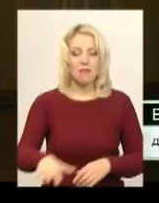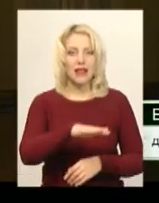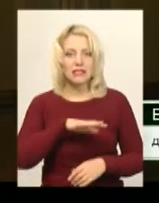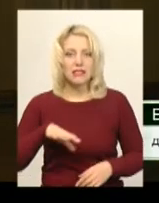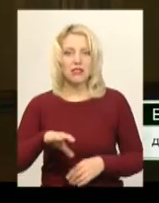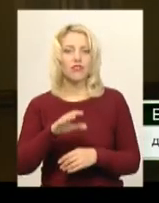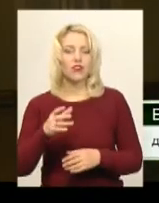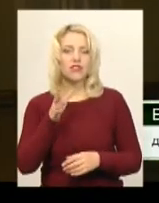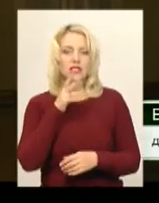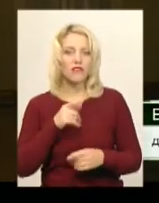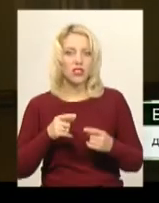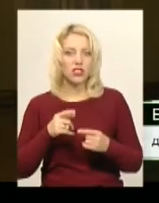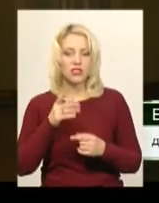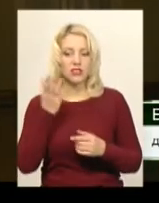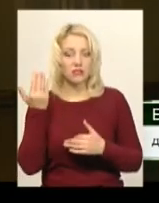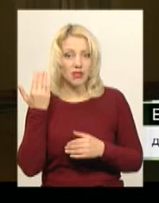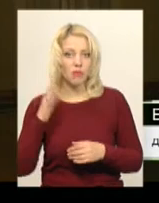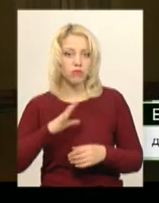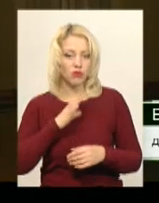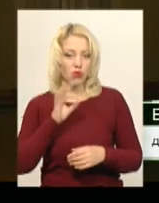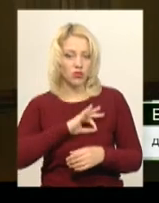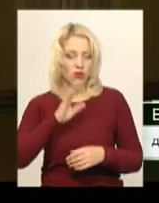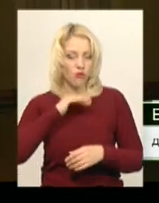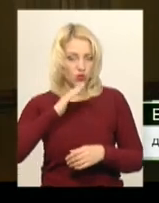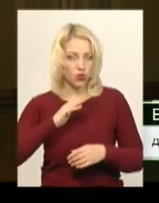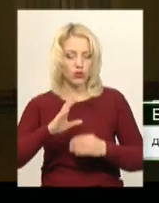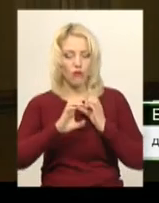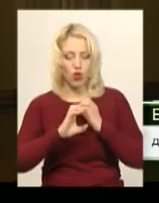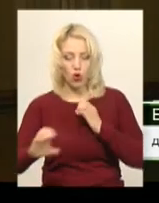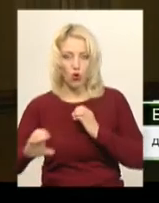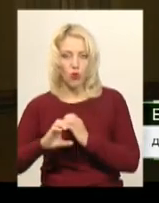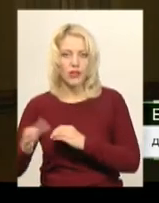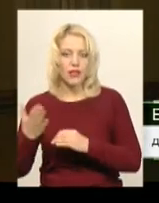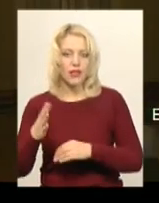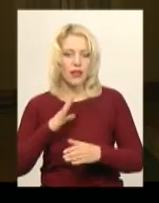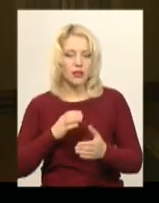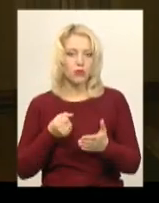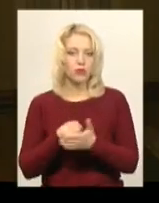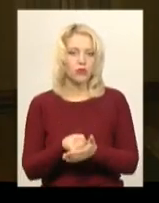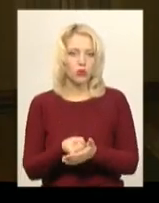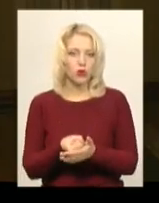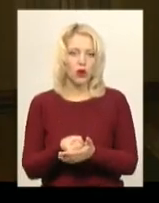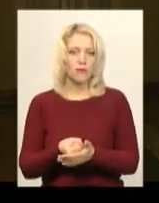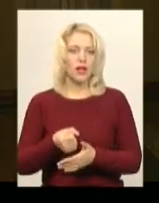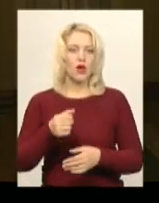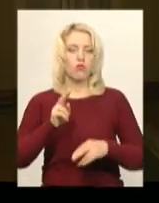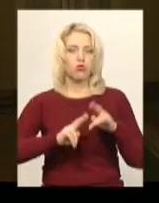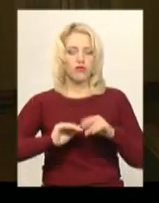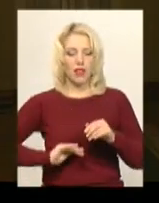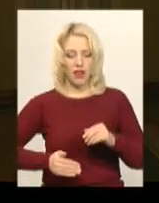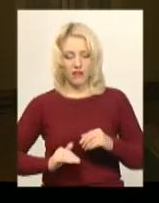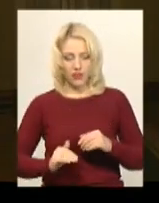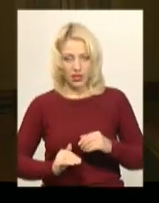користувався водою із водогону, який коли йшов до будівельної фірми